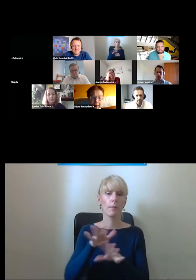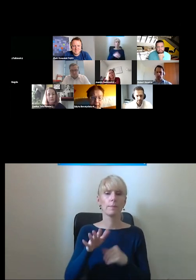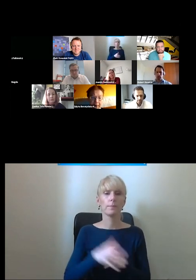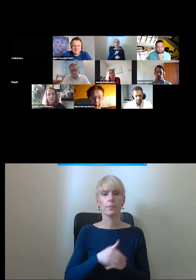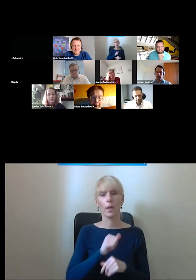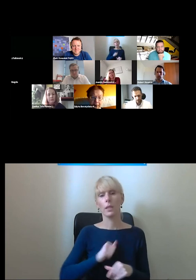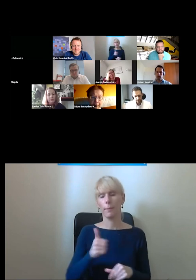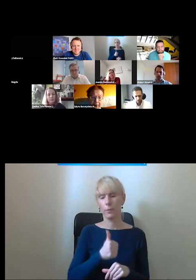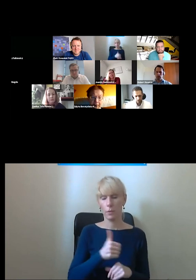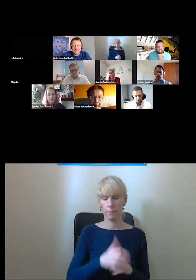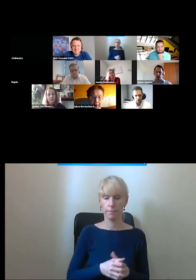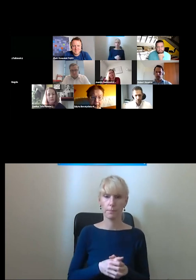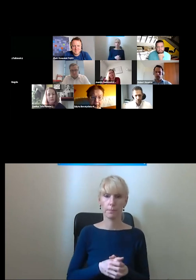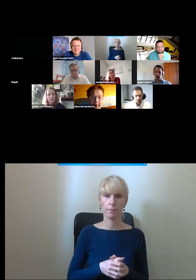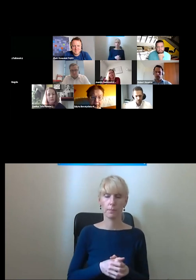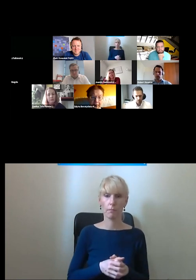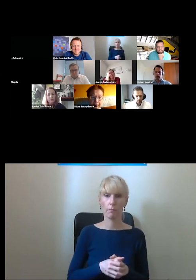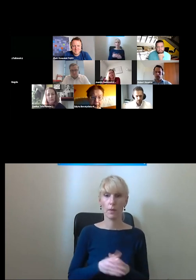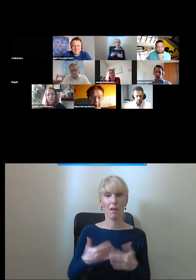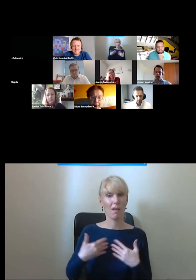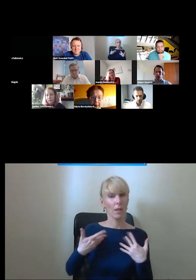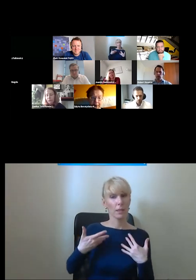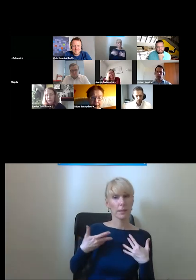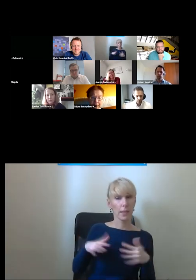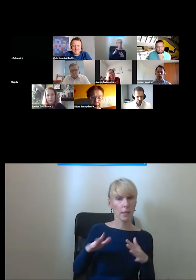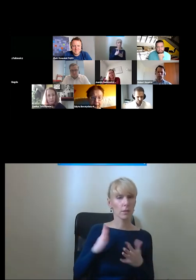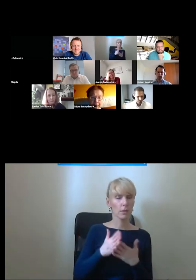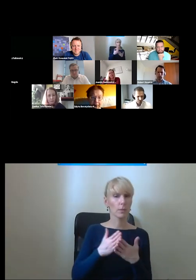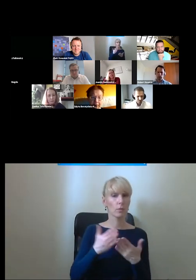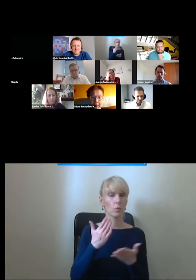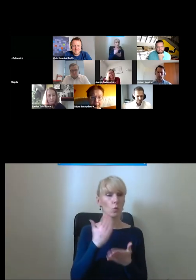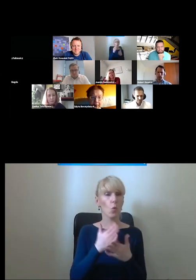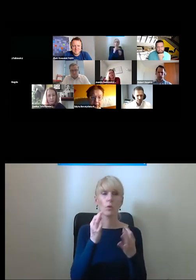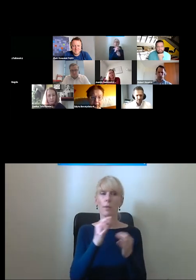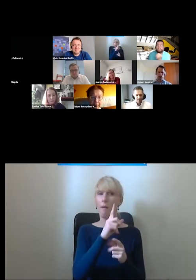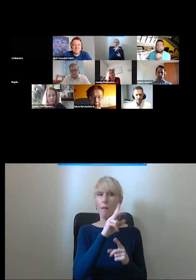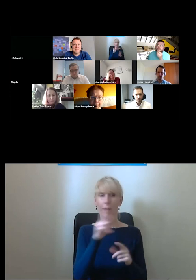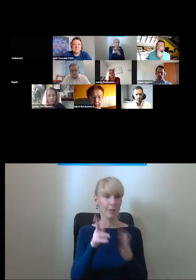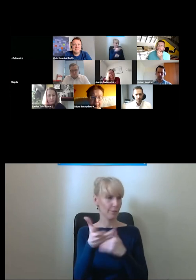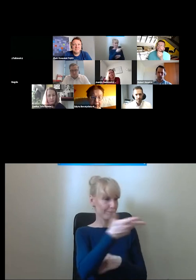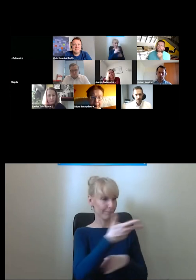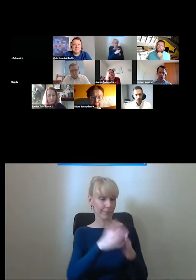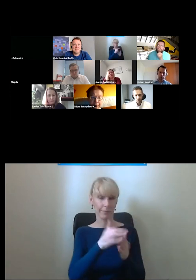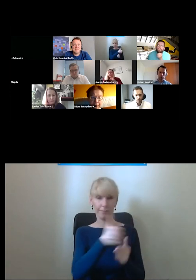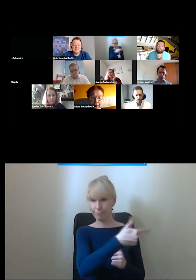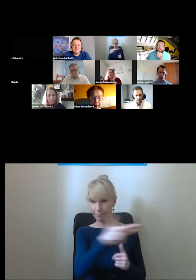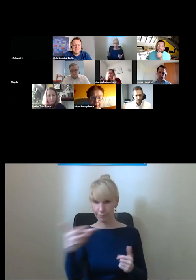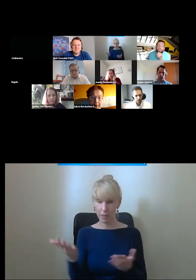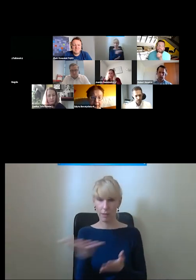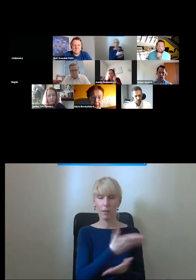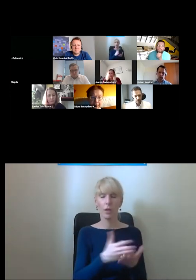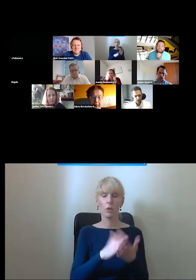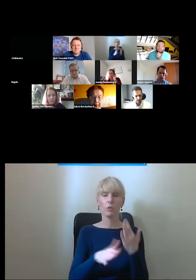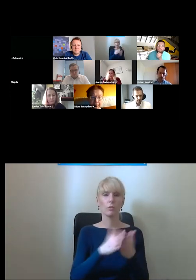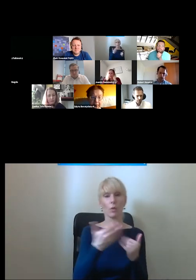samodzielnym nie chciałbym żeby to było wrzucane żeby każdy odszedł z dzisiejszego spotkania z tym że mamy biało lód czarny mamy